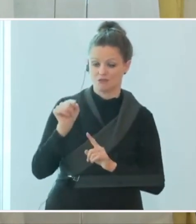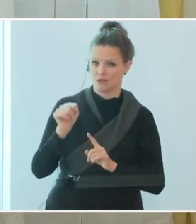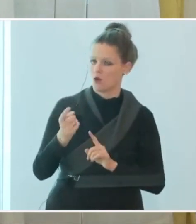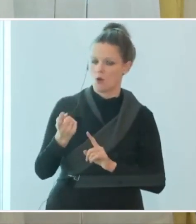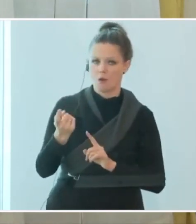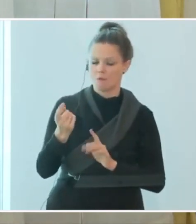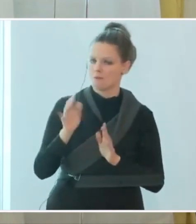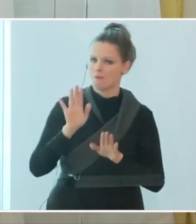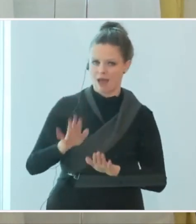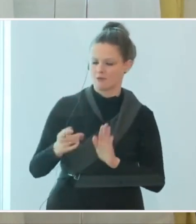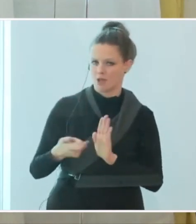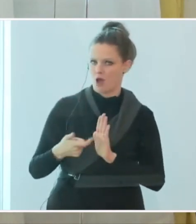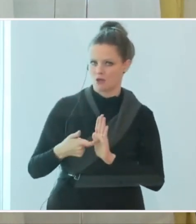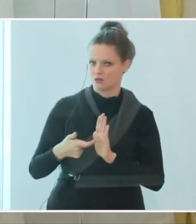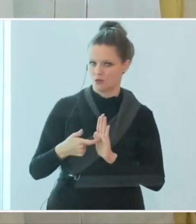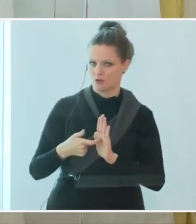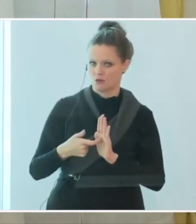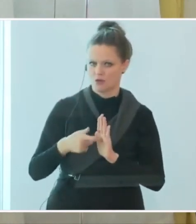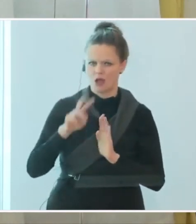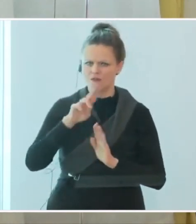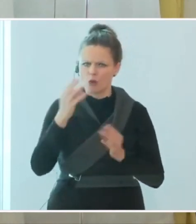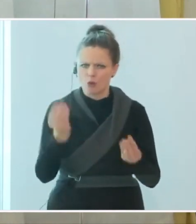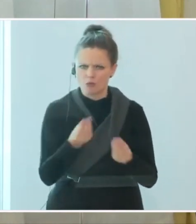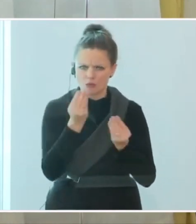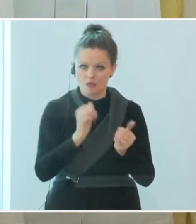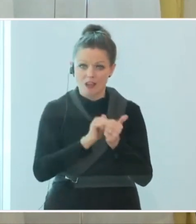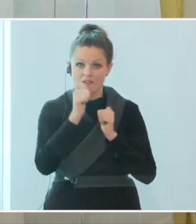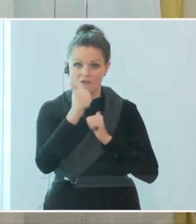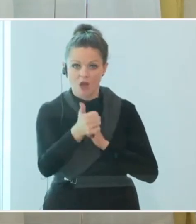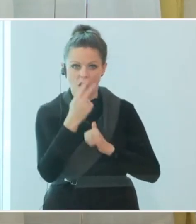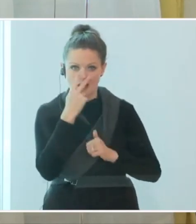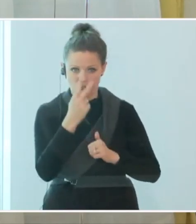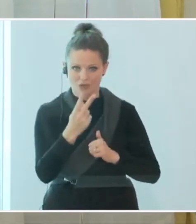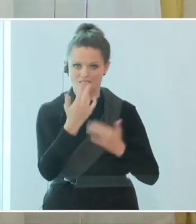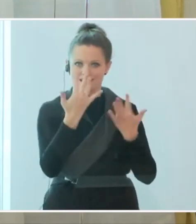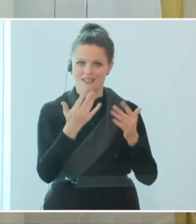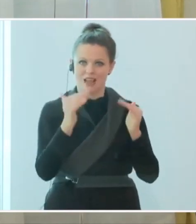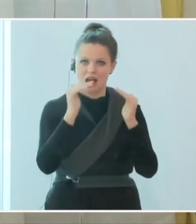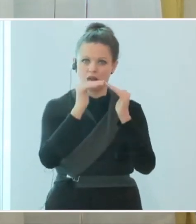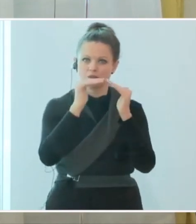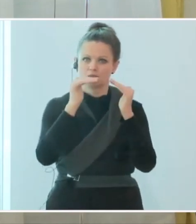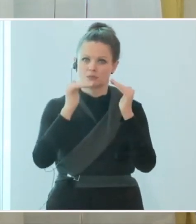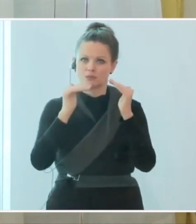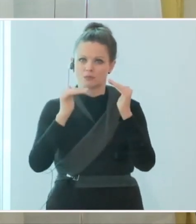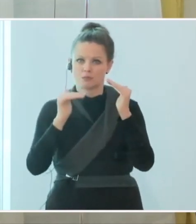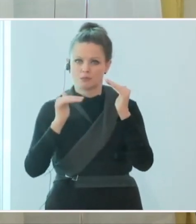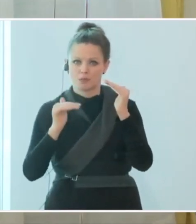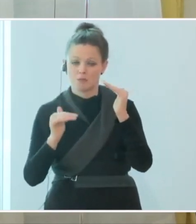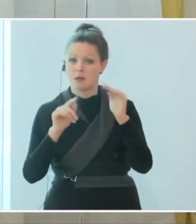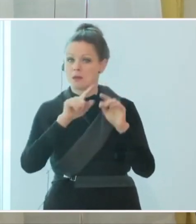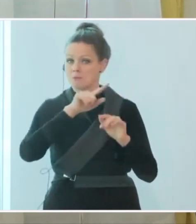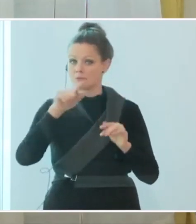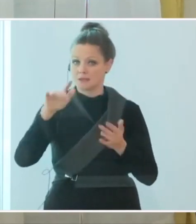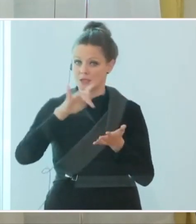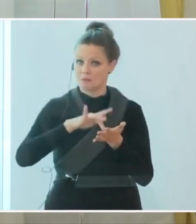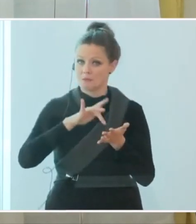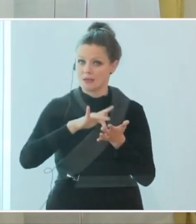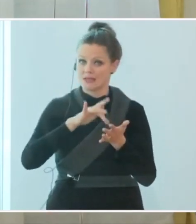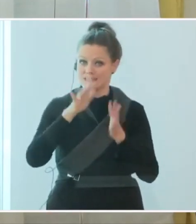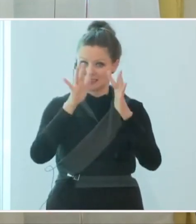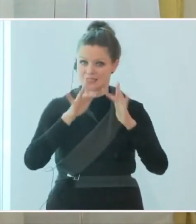Herausforderung. Warum? Wir haben zwar in den Prognosen jetzt sinkende Zahlen bis Mitte Dezember, soweit reichen die